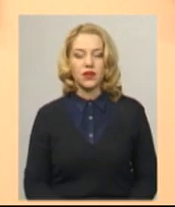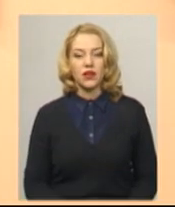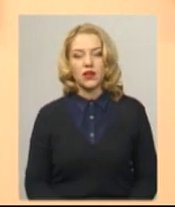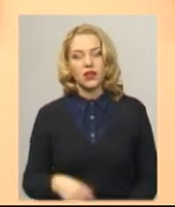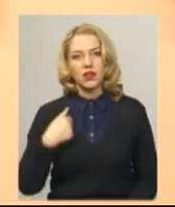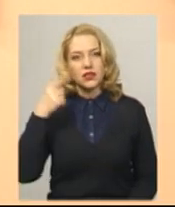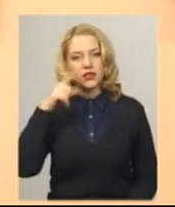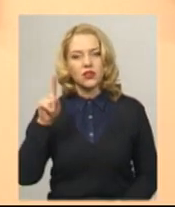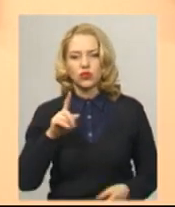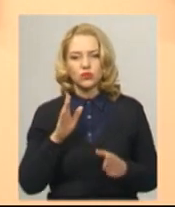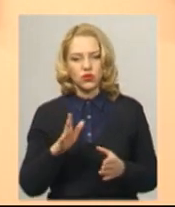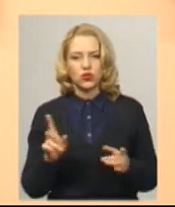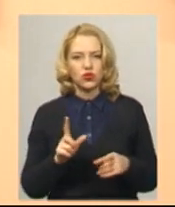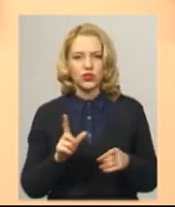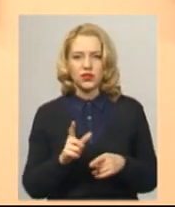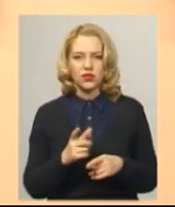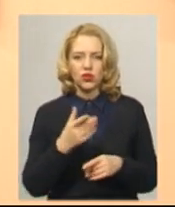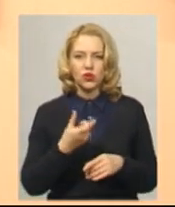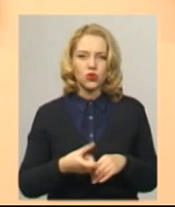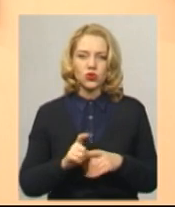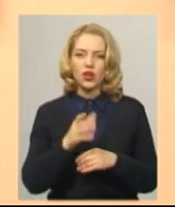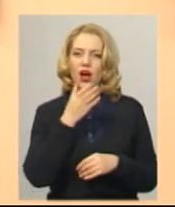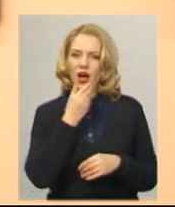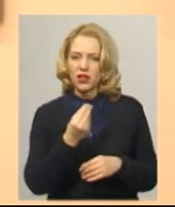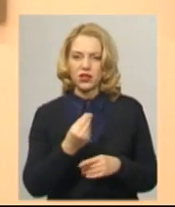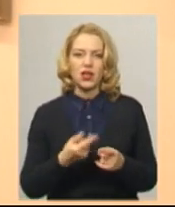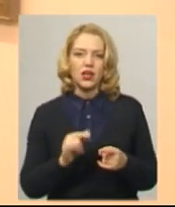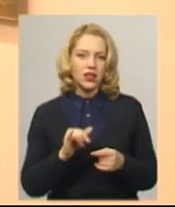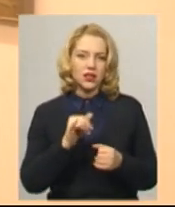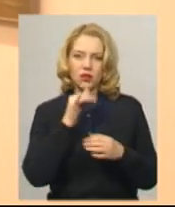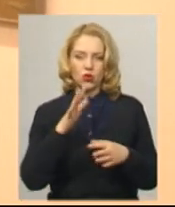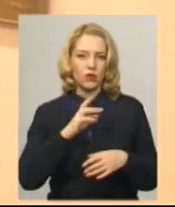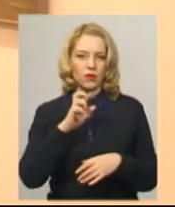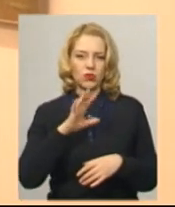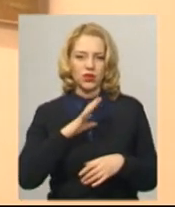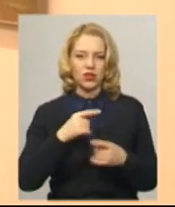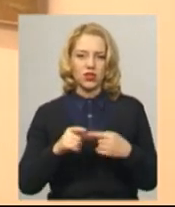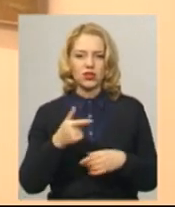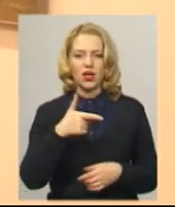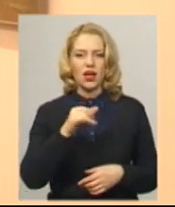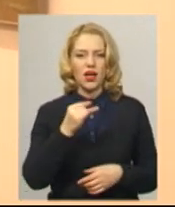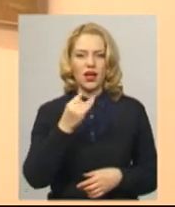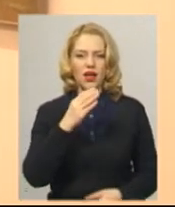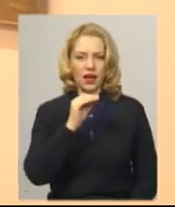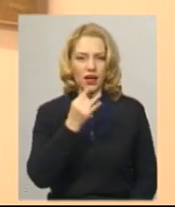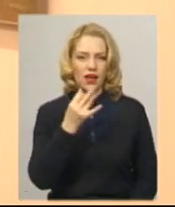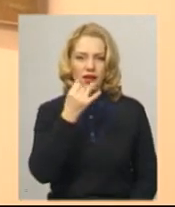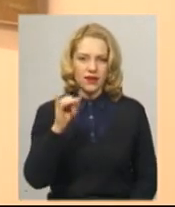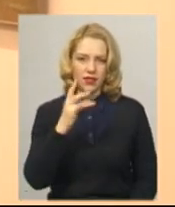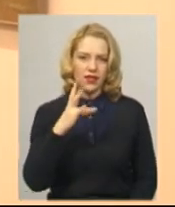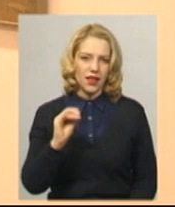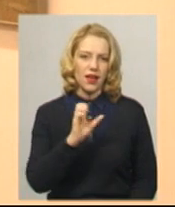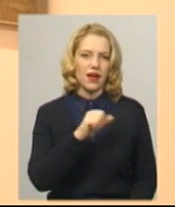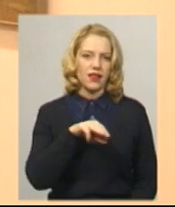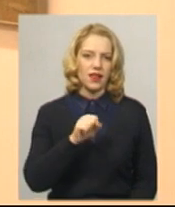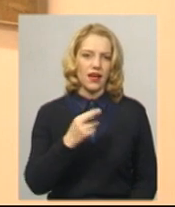що буде дуже щось гарне і ефектне, не могло бути іначе, якщо це Гаяне Атаян. Але те,